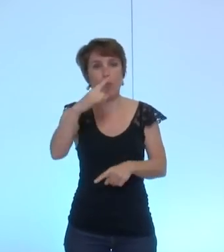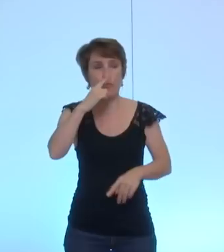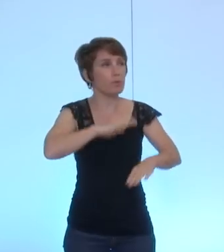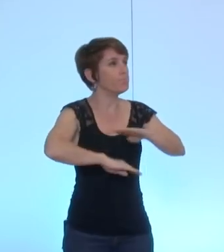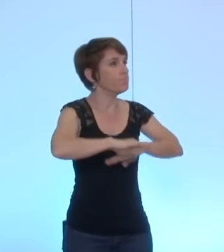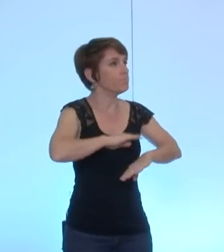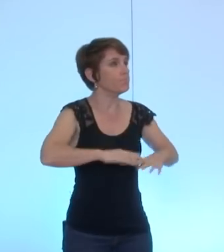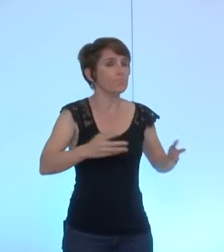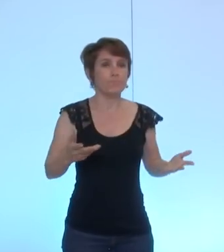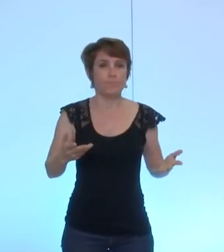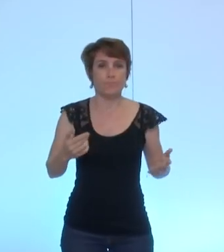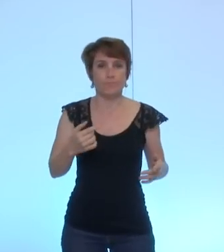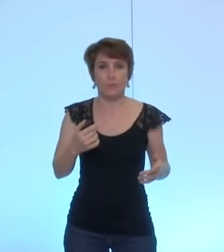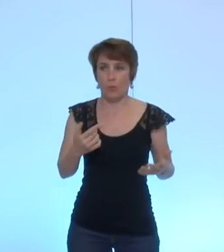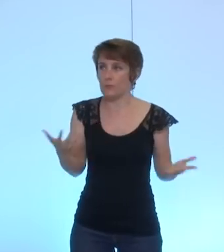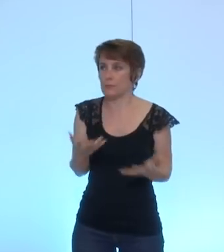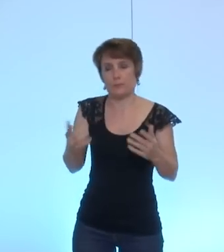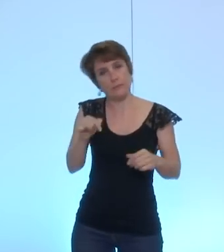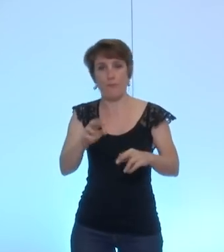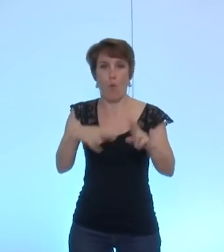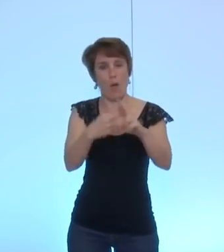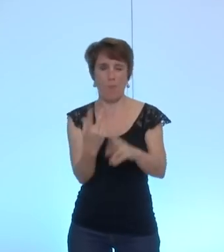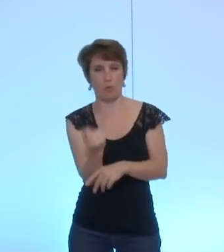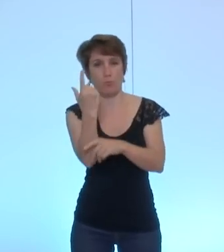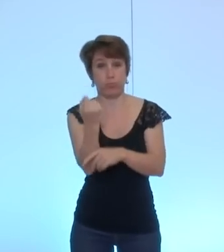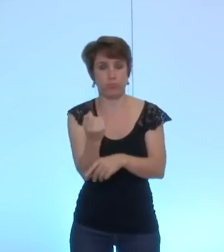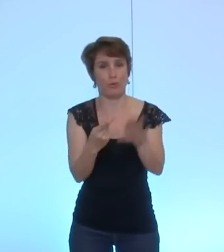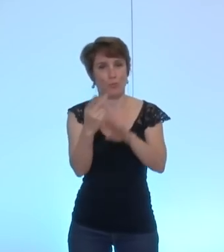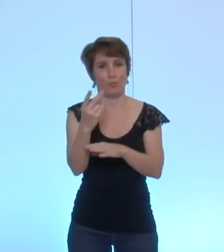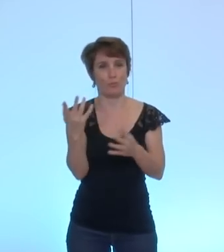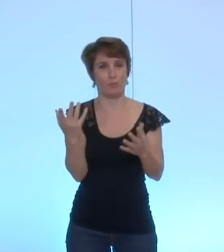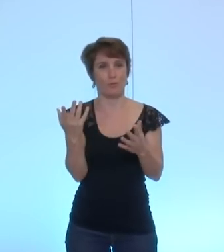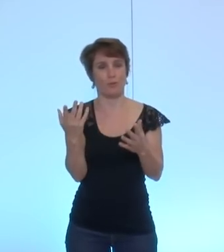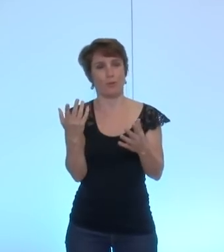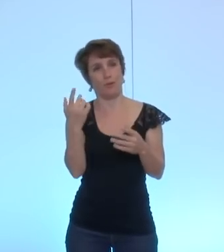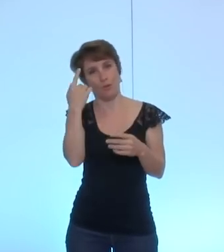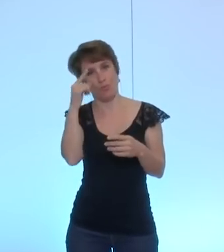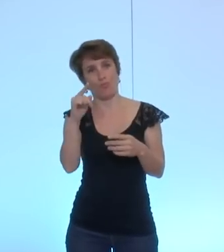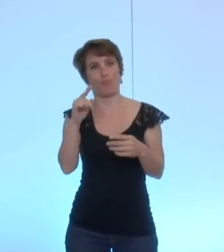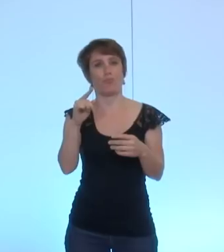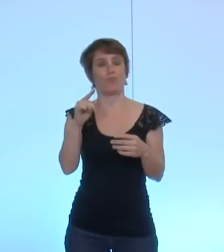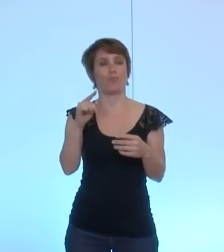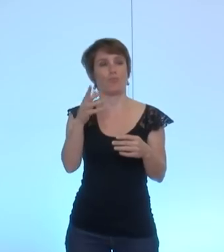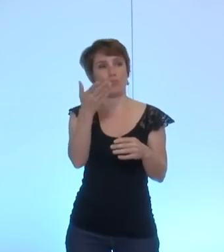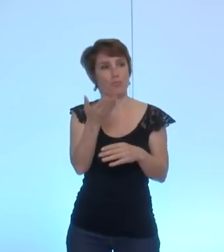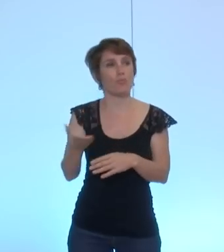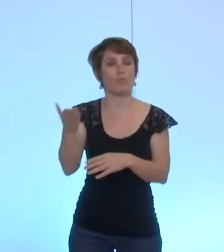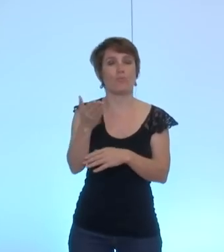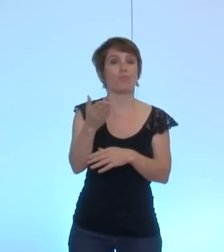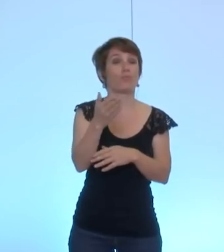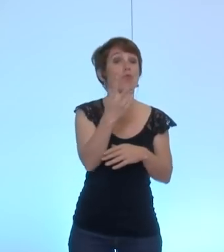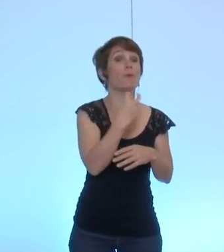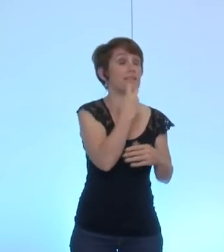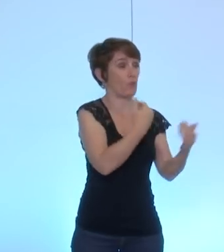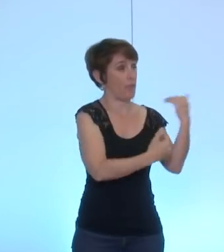prédécesseur mais nous avons à réfléchir à avoir une réponse un peu plus rapide et lisible pour à la fois les sollicitations de nos concitoyens